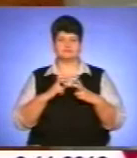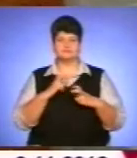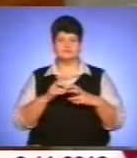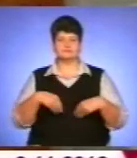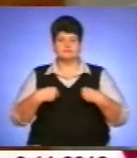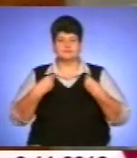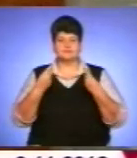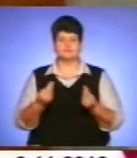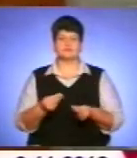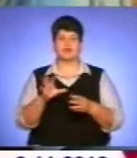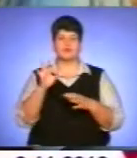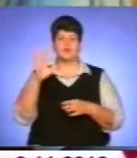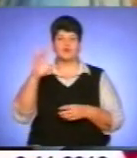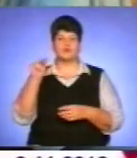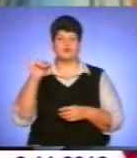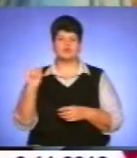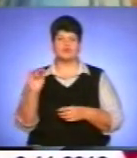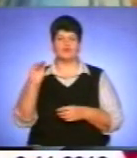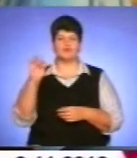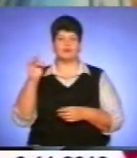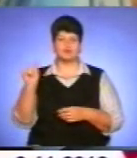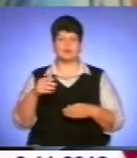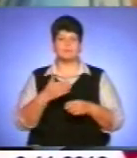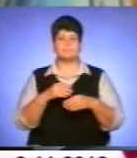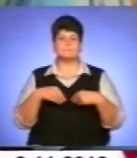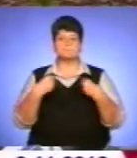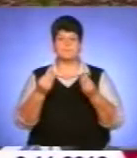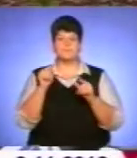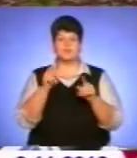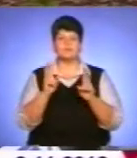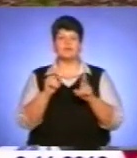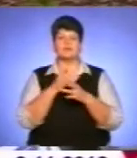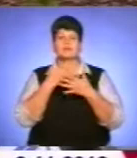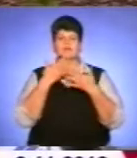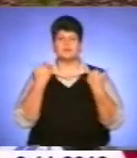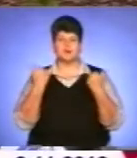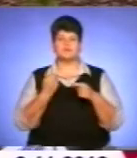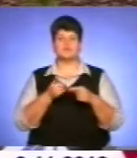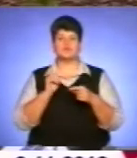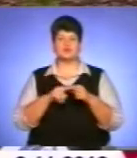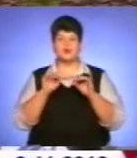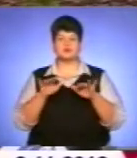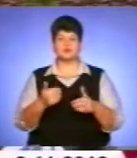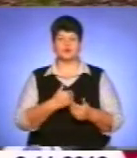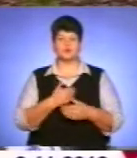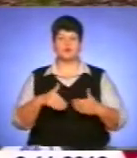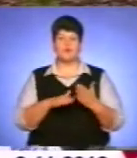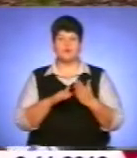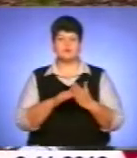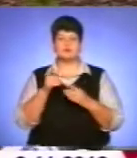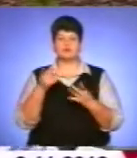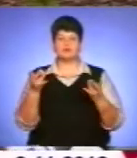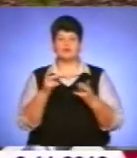врожай овочів і фруктів, поділитися з тими, хто їх не має. Через цю акцію хочемо допомогти потребуючим людям,